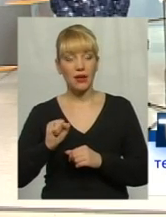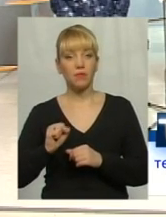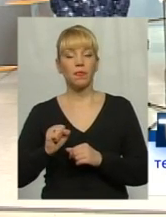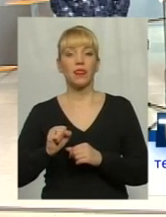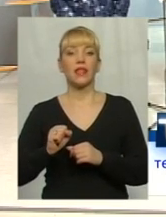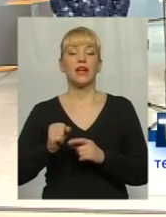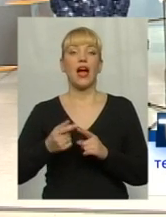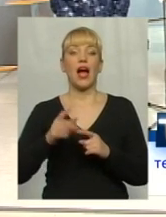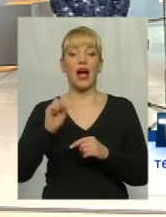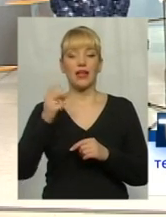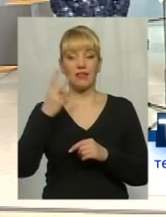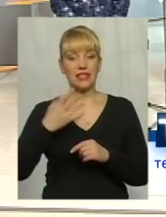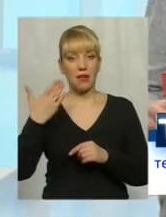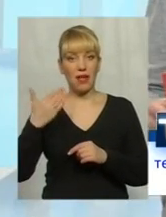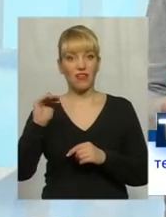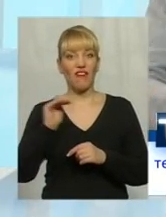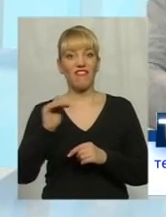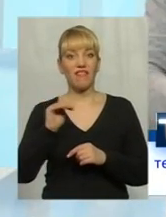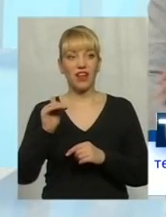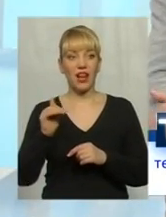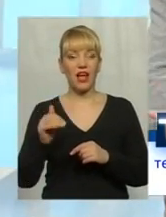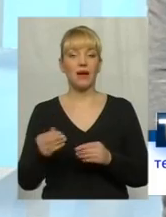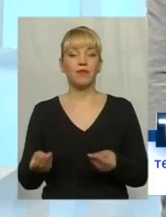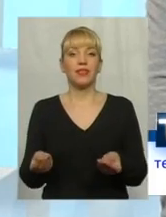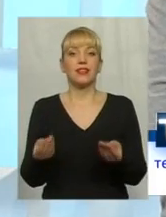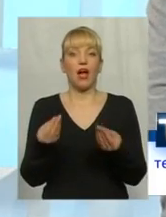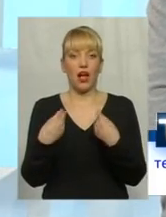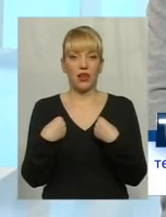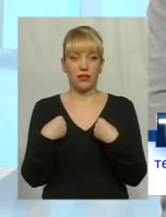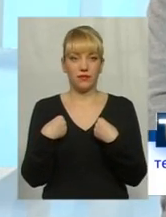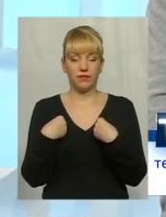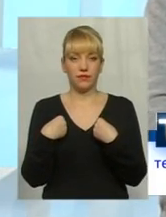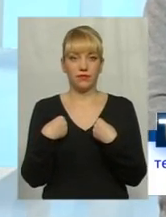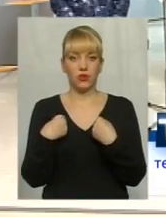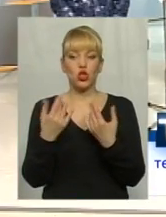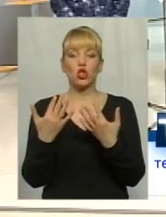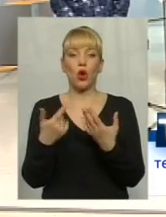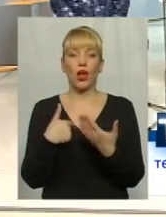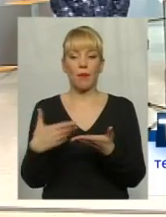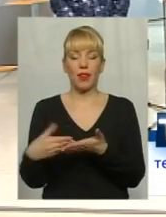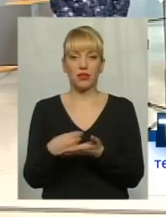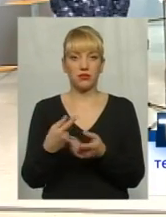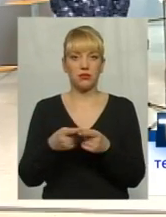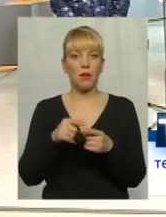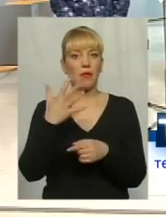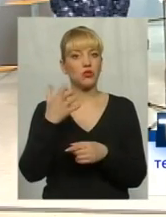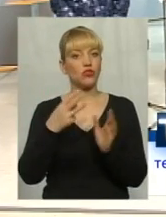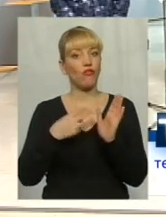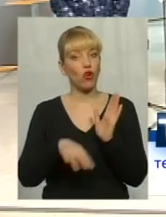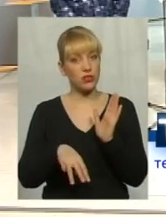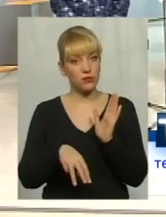февраля вже дати, ну, скільки нам платить? 580 гривень.